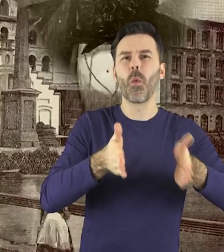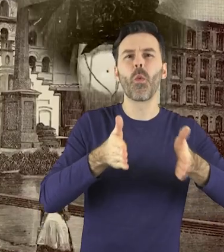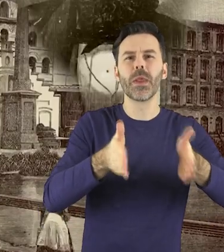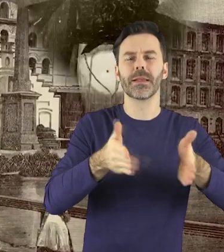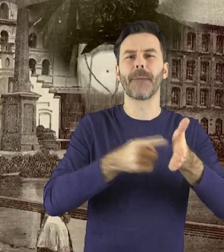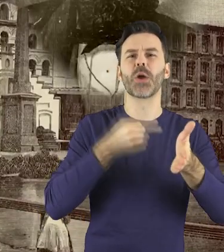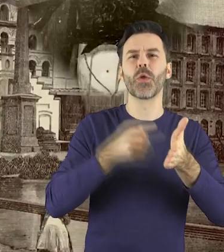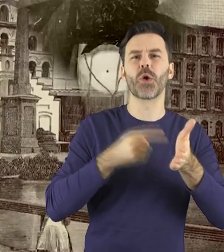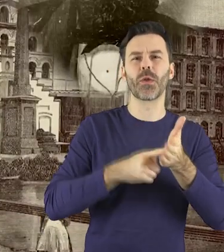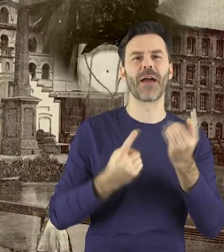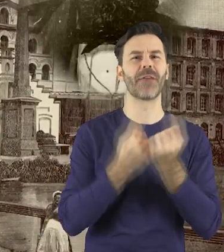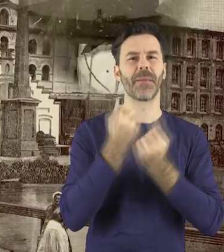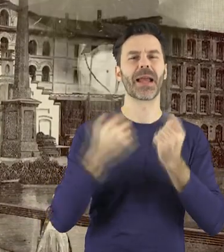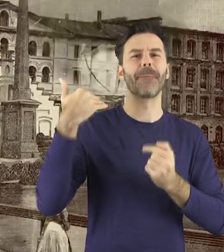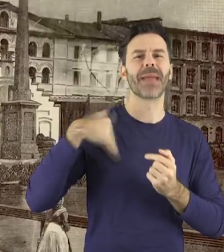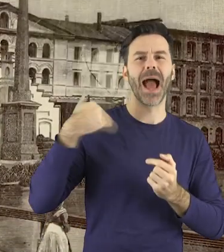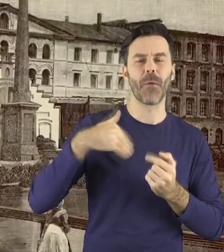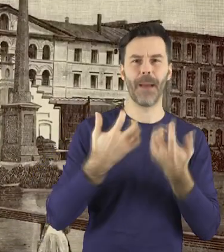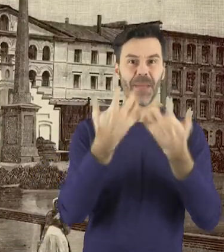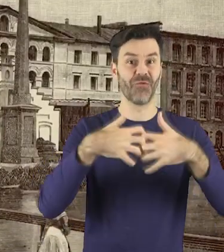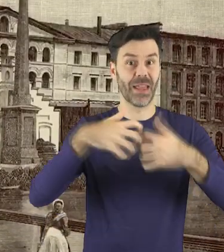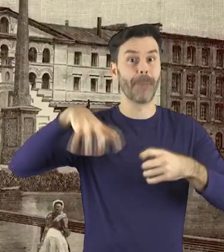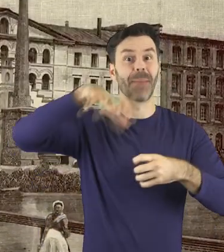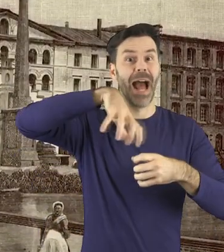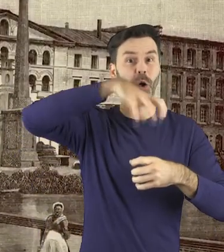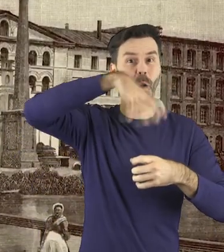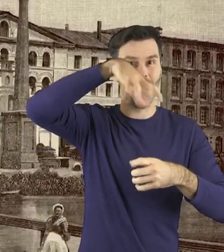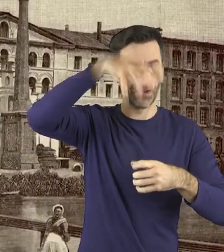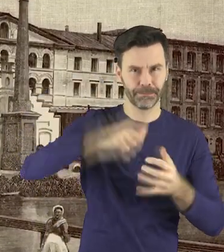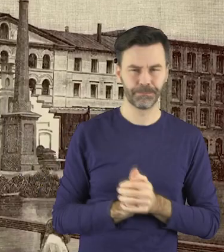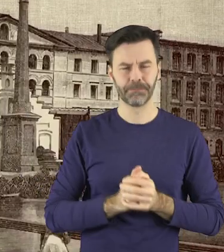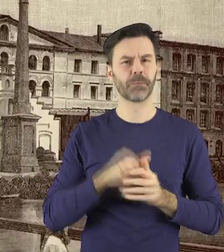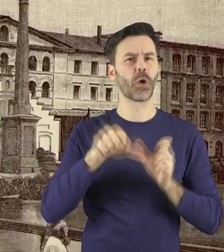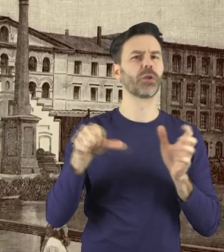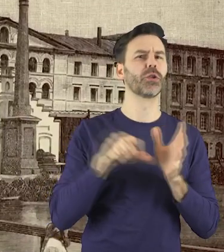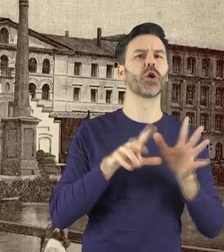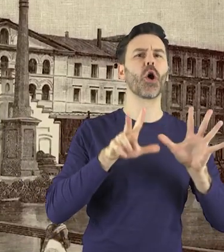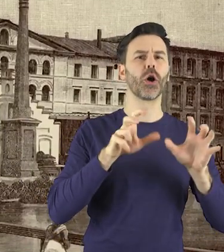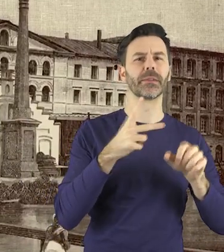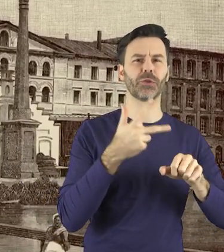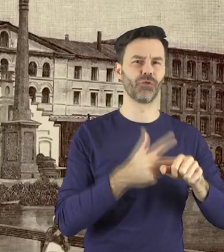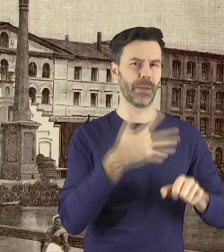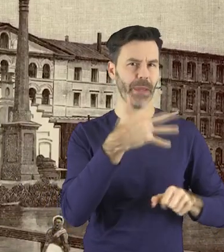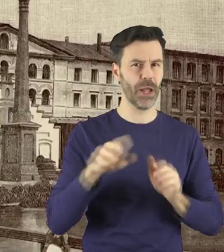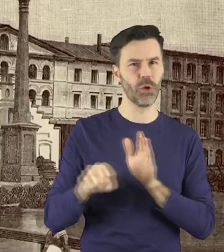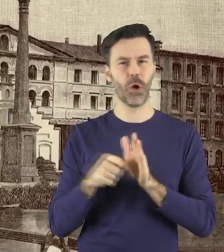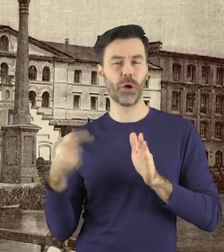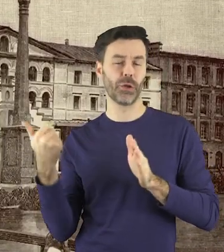Fabryce, maszynę parową. Fabryka ta wybudowana została w latach 1835